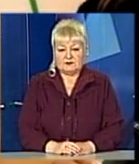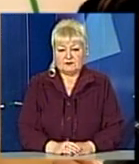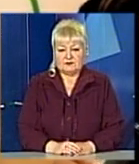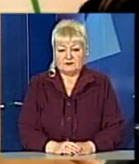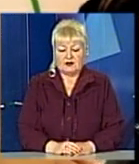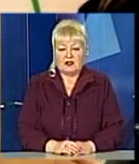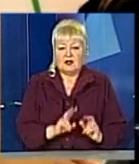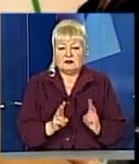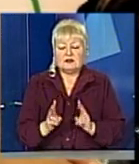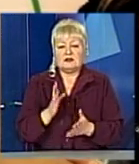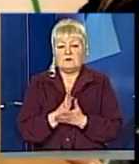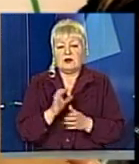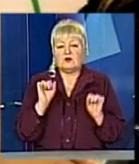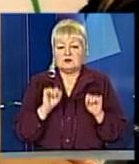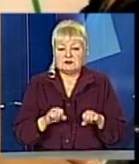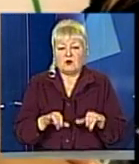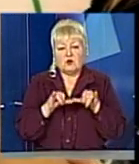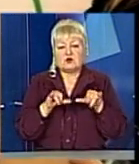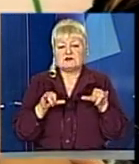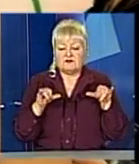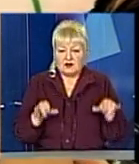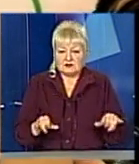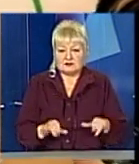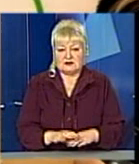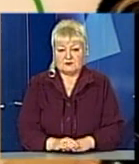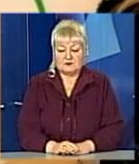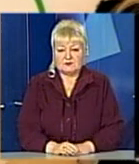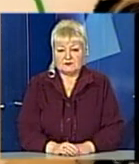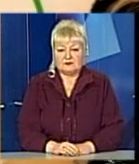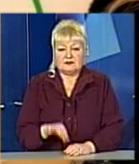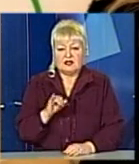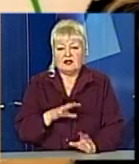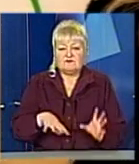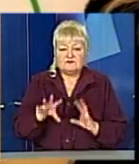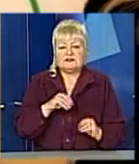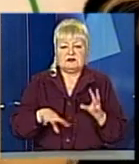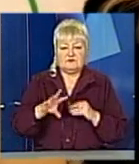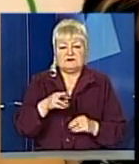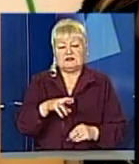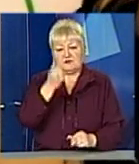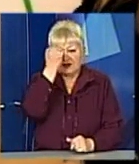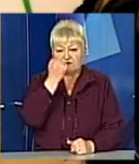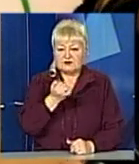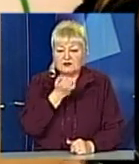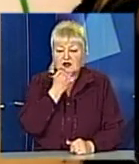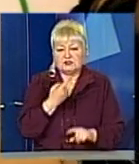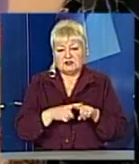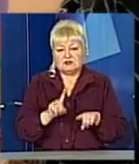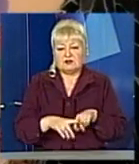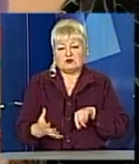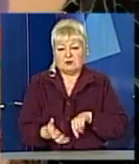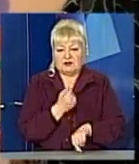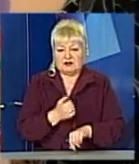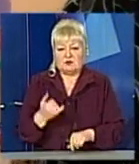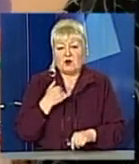які мають змогу розвиватися. І всім-всім я вдячна за цю підтримку.